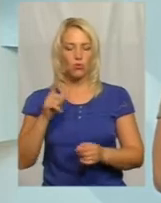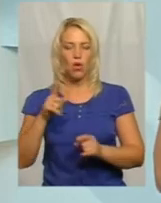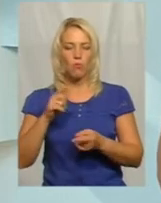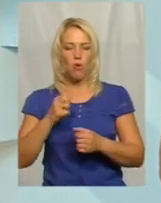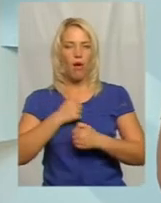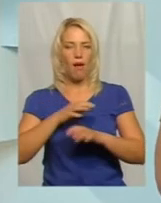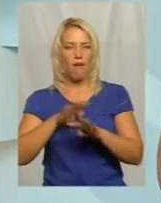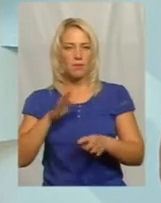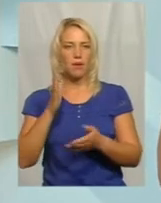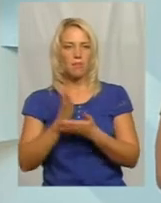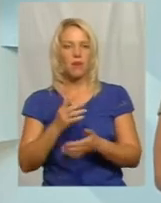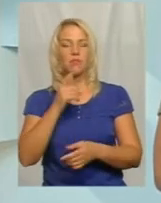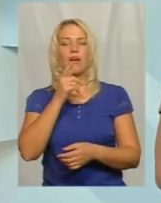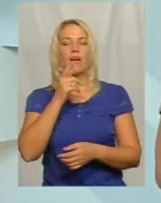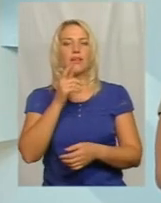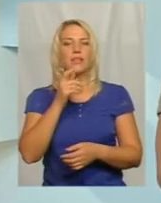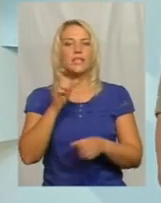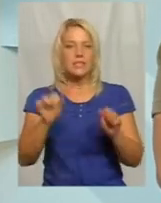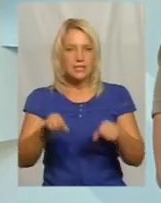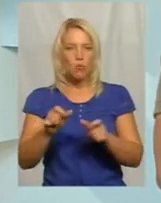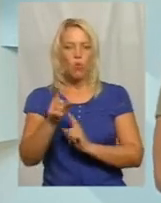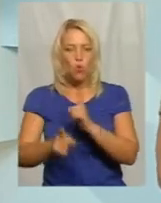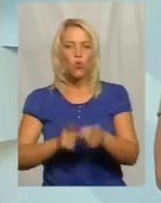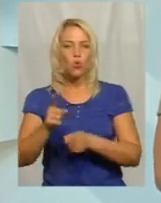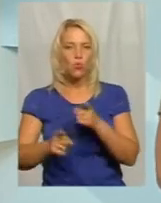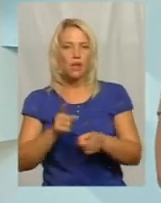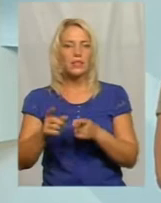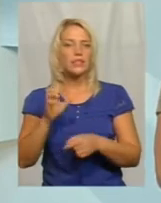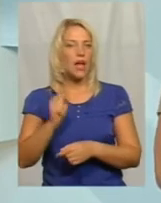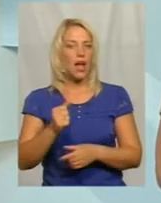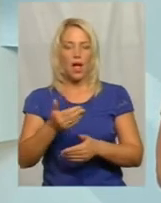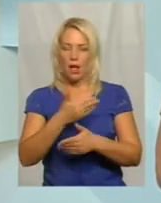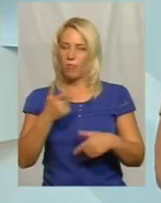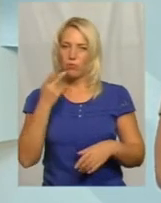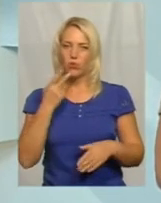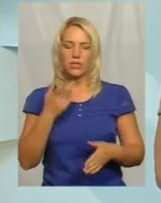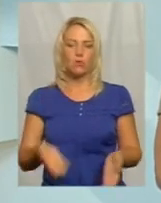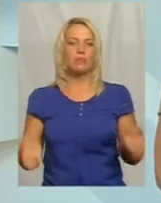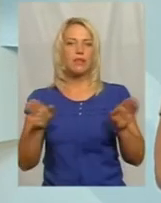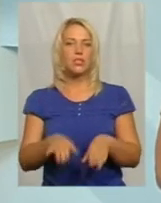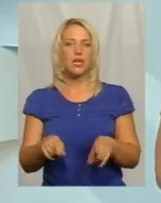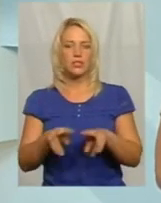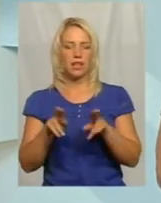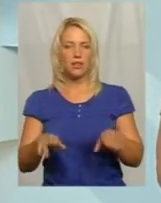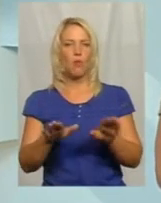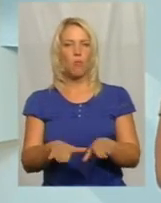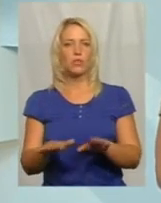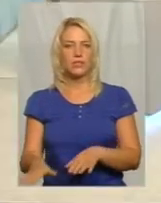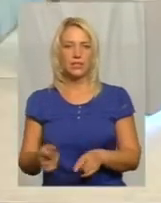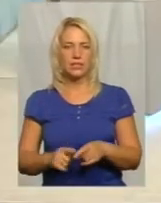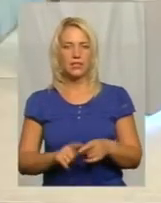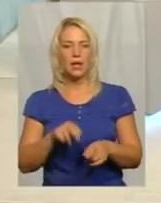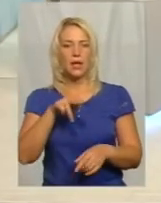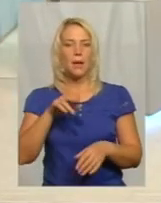ротуватись, вони міняються, а ми залишаємось постійно на тих же позиціях. Зокрема, 8 батальйон, це і приморський